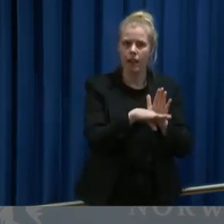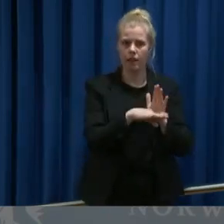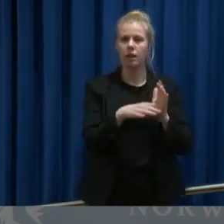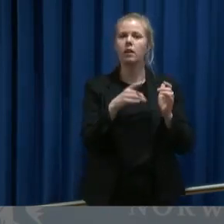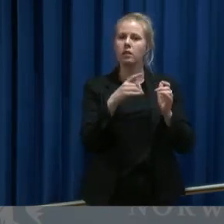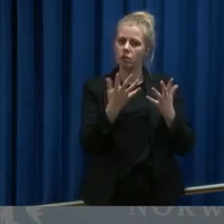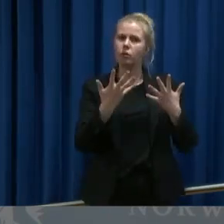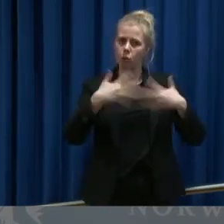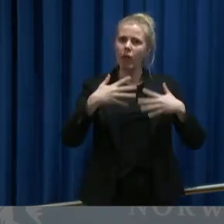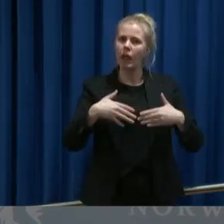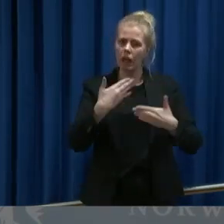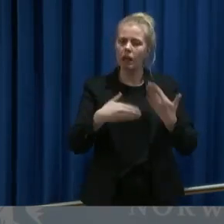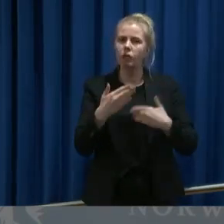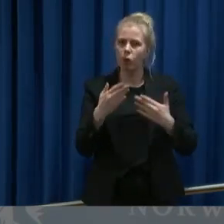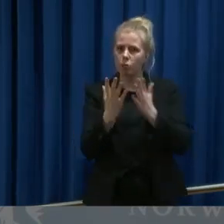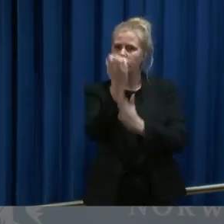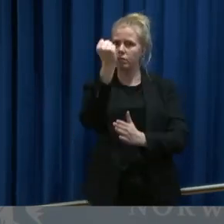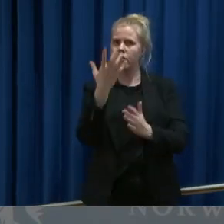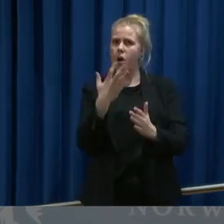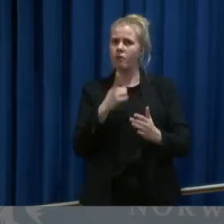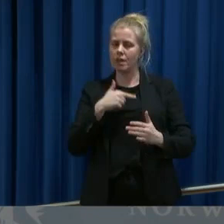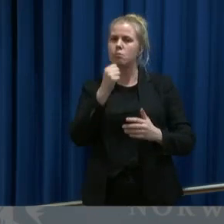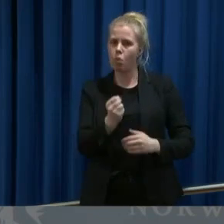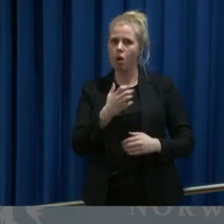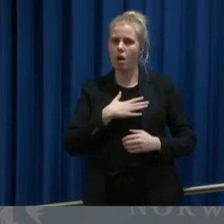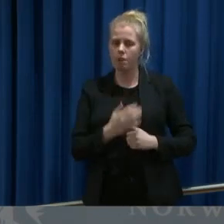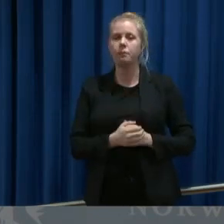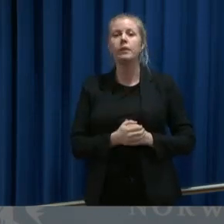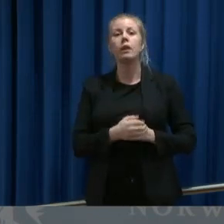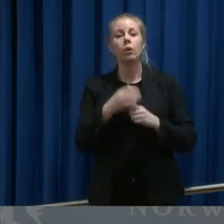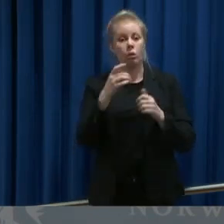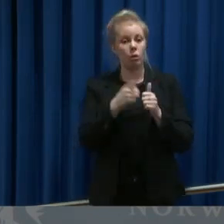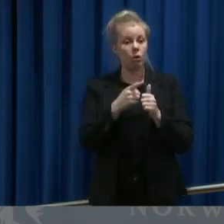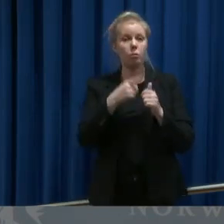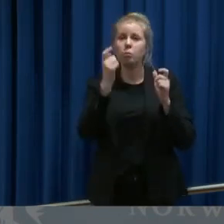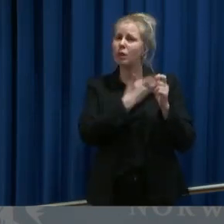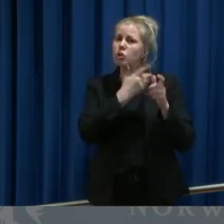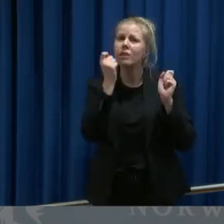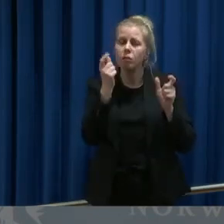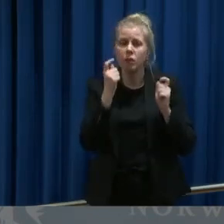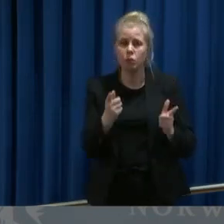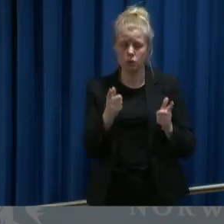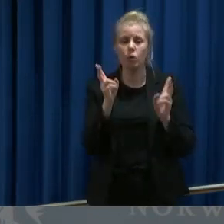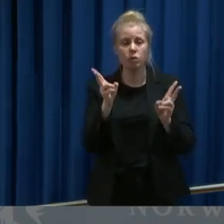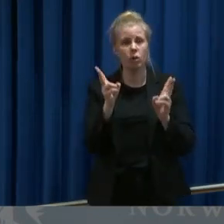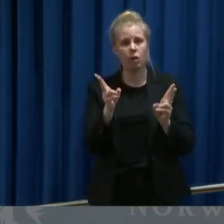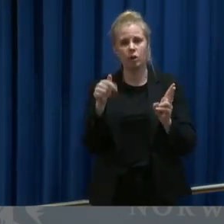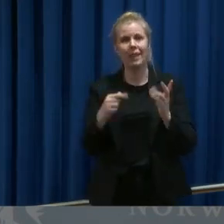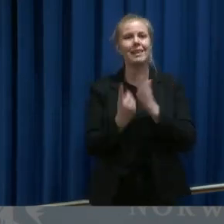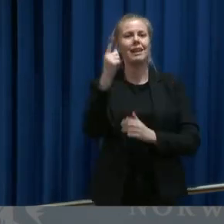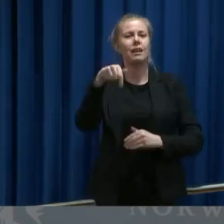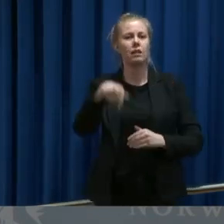å oppnå det vi må. Som alltid er det veldig mye informasjon å forholde seg til det gjelder også i dag.